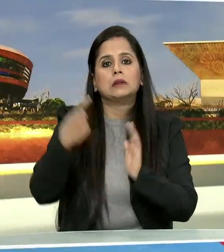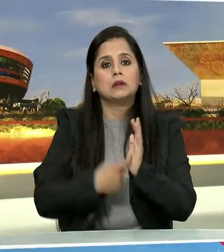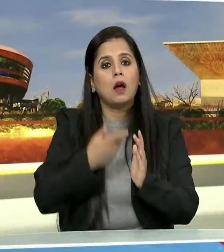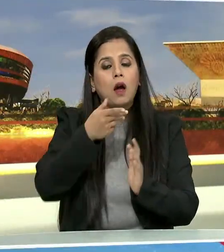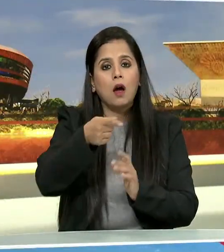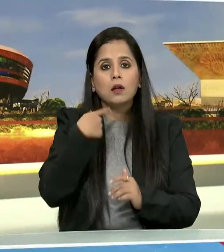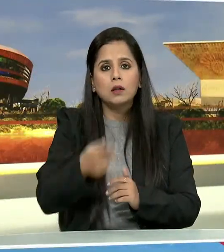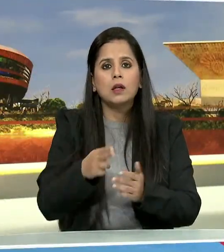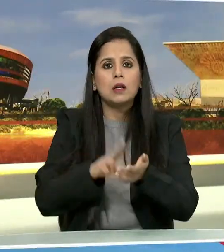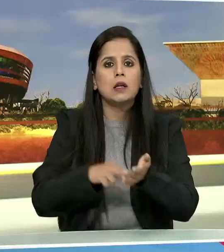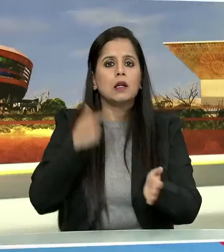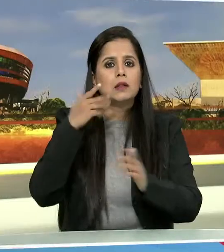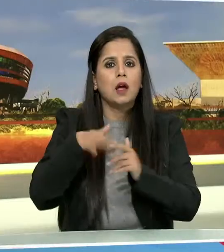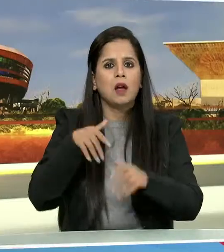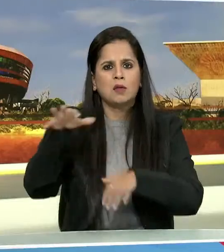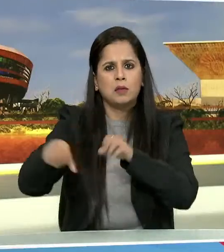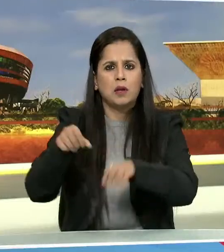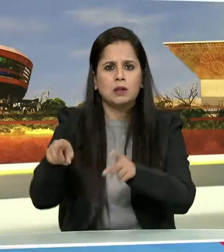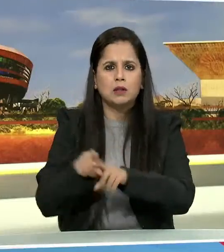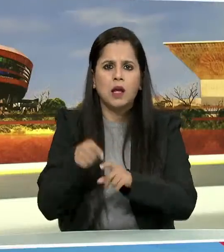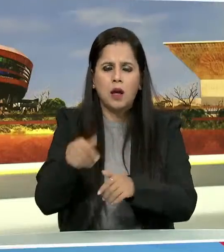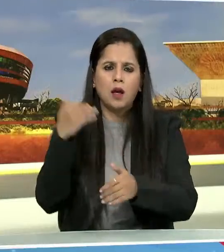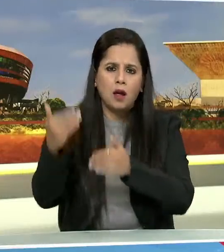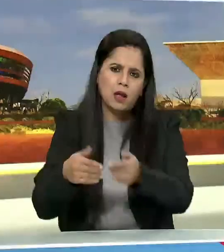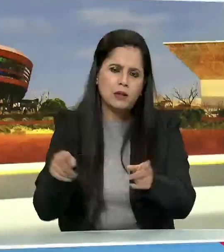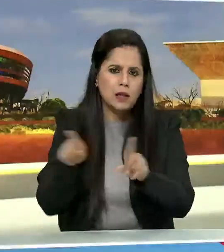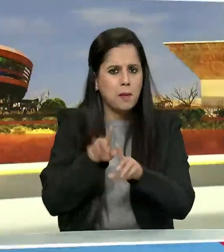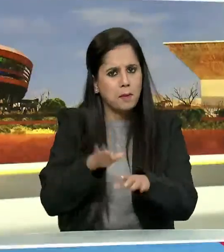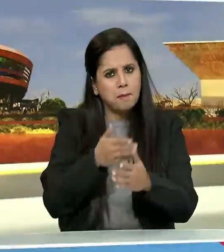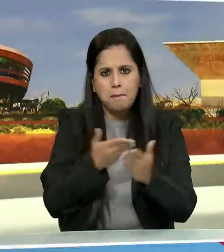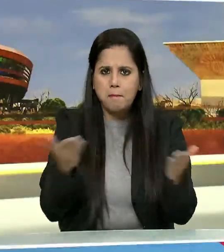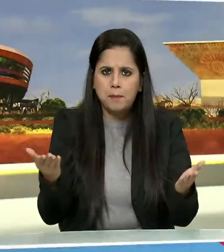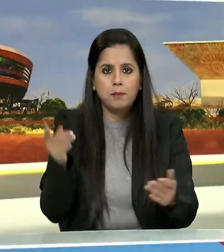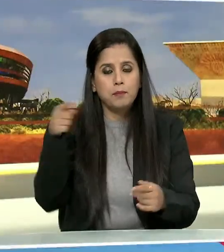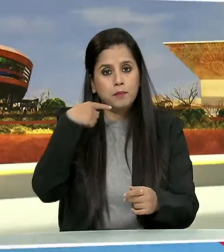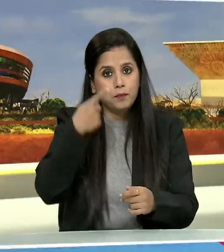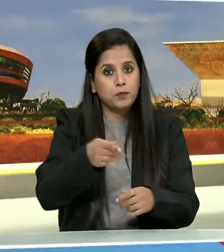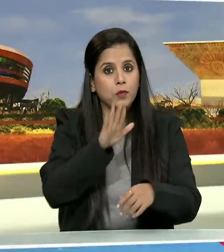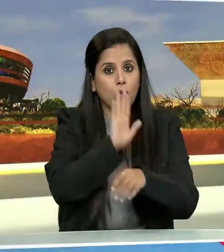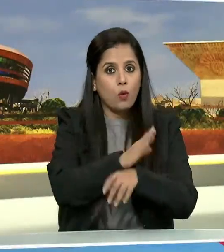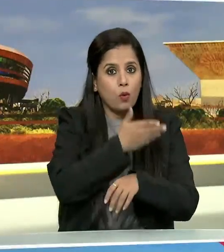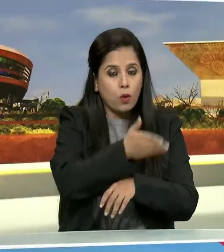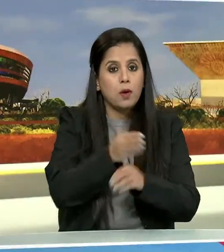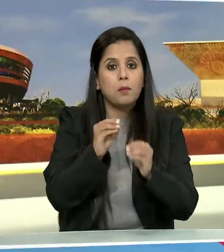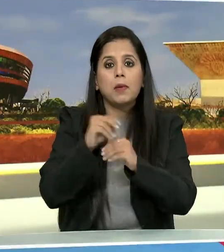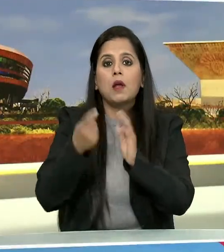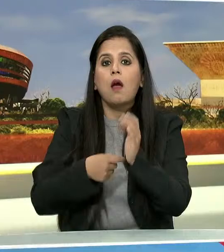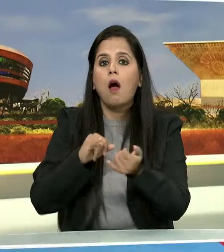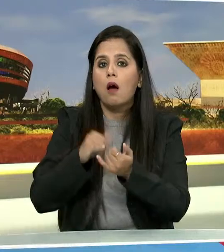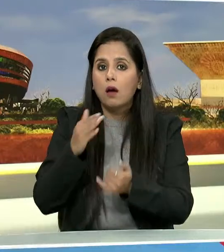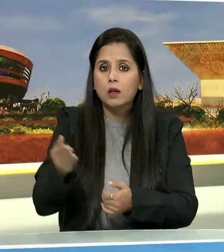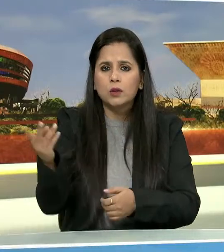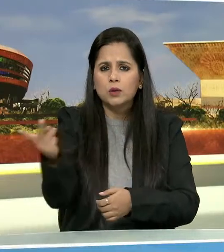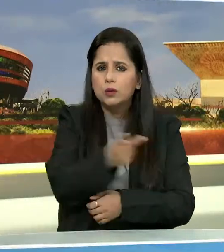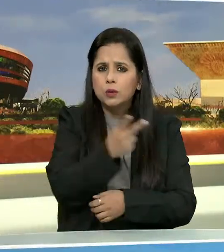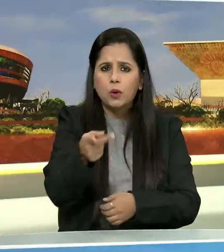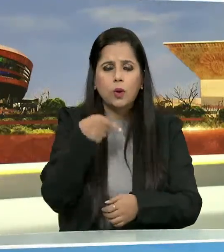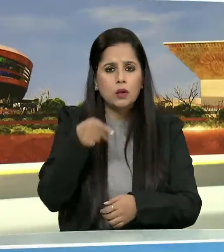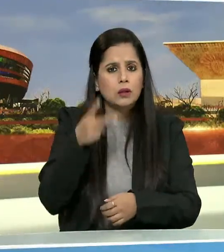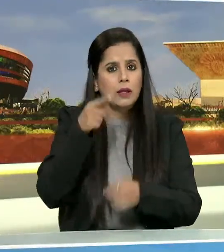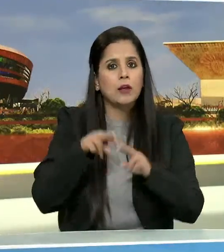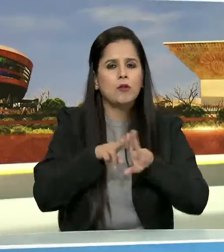आर ने यहां निजाम शाही को ही आगे बढ़ाया है उन्होंने कहा कि कॉंग्रेस और बियारेस दोनों ही